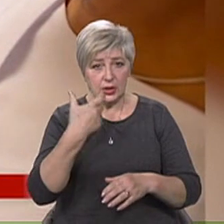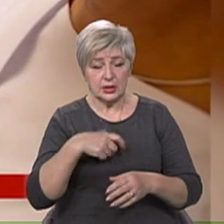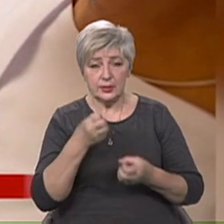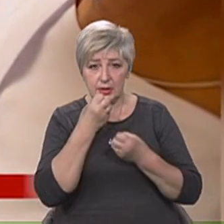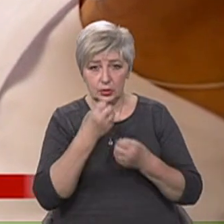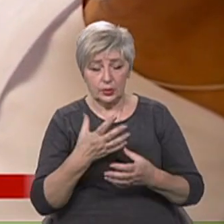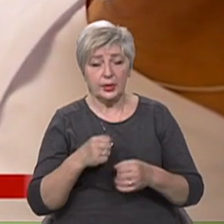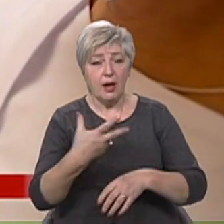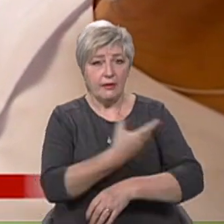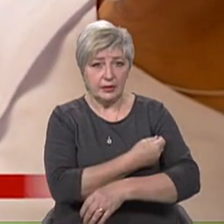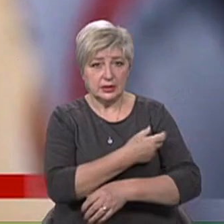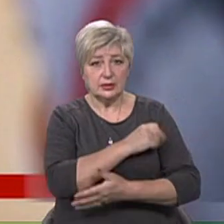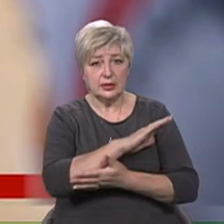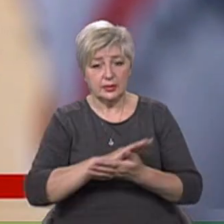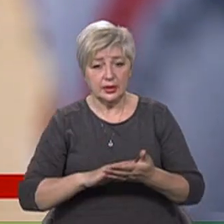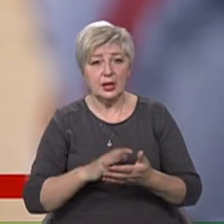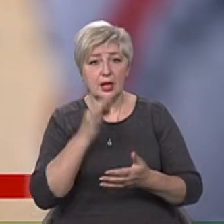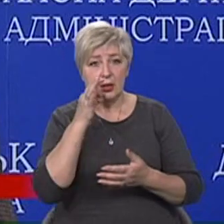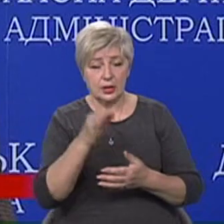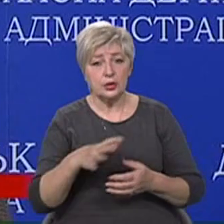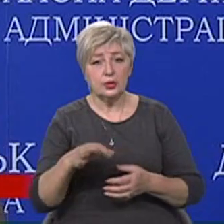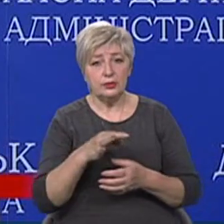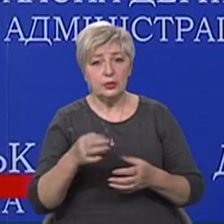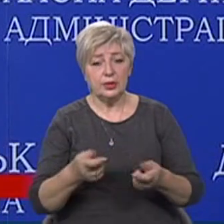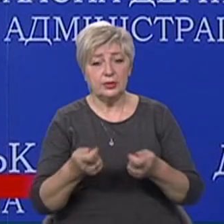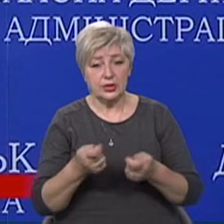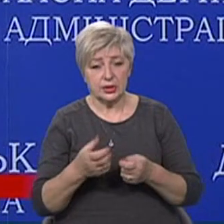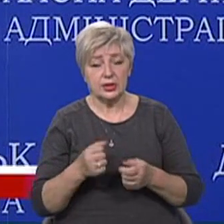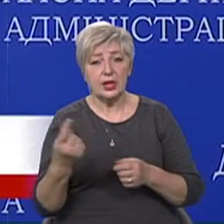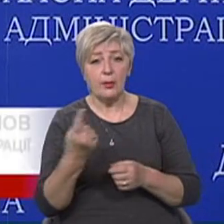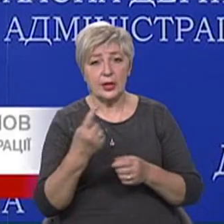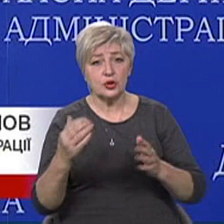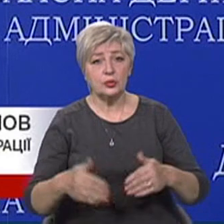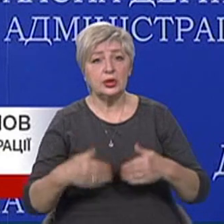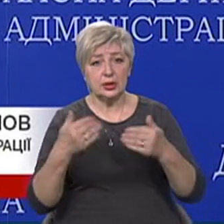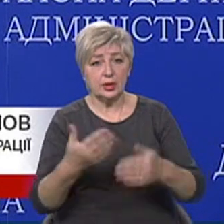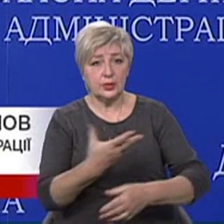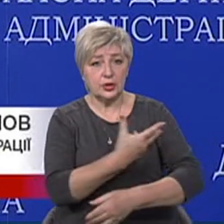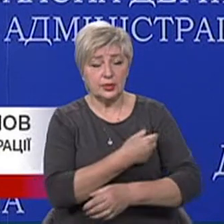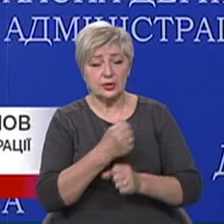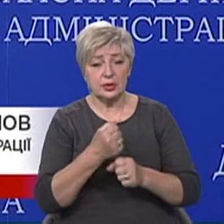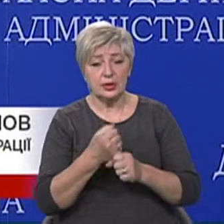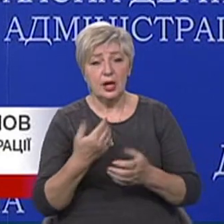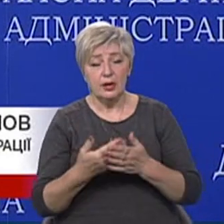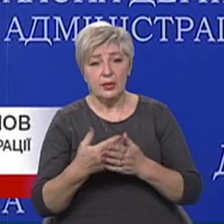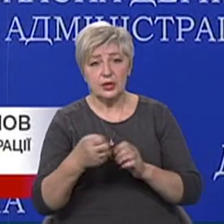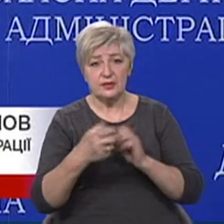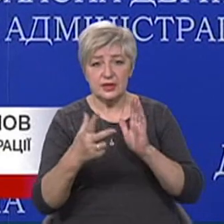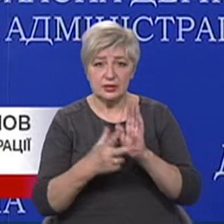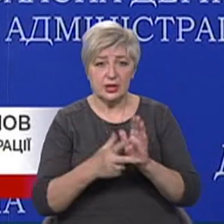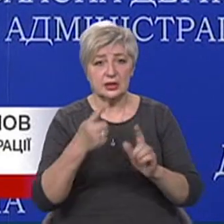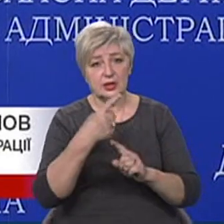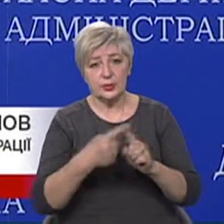Вакцинація триває, кажуть в обладміністрації. На першому етапі щеплення зроблять майже 18,5 тисяч